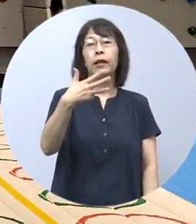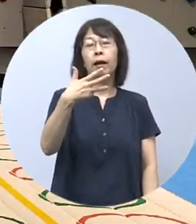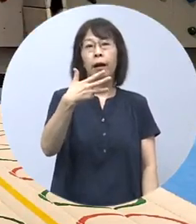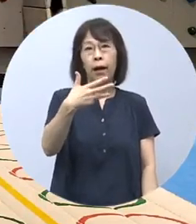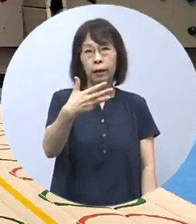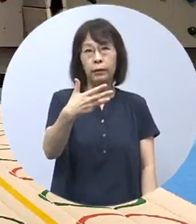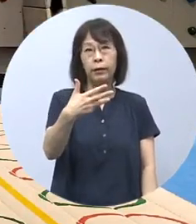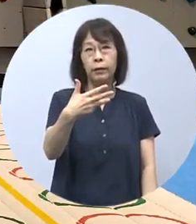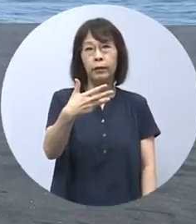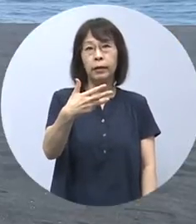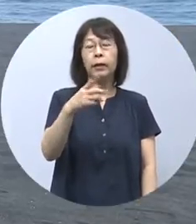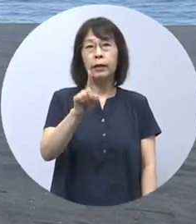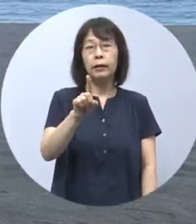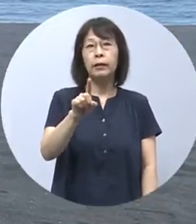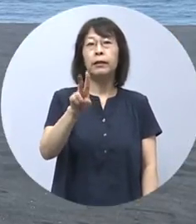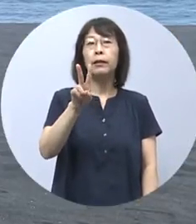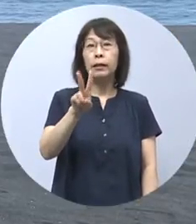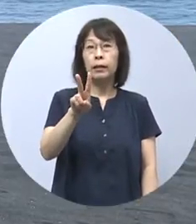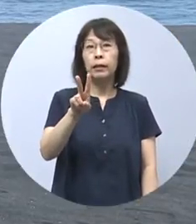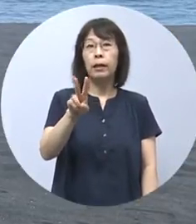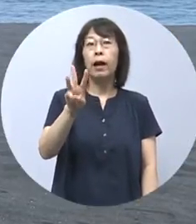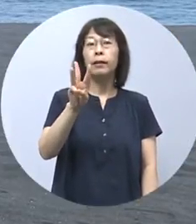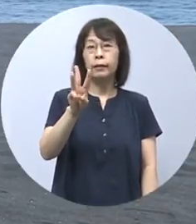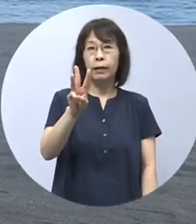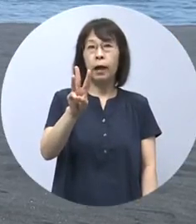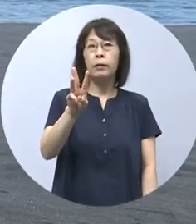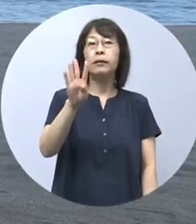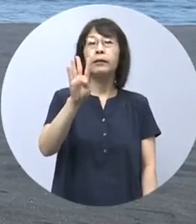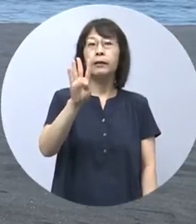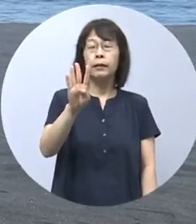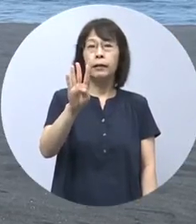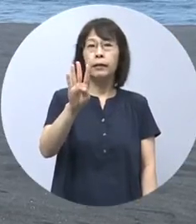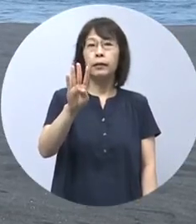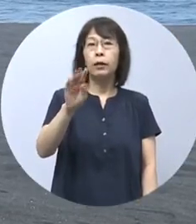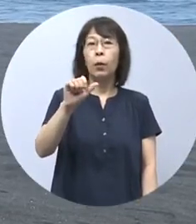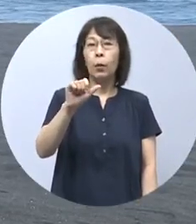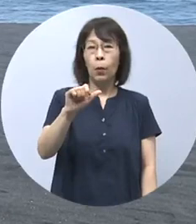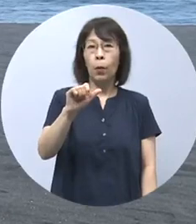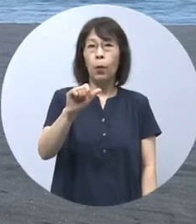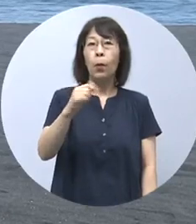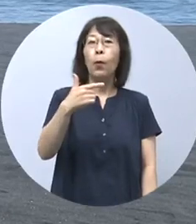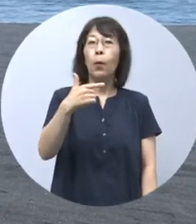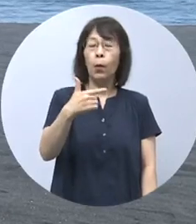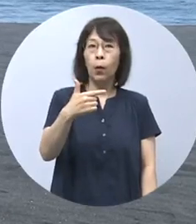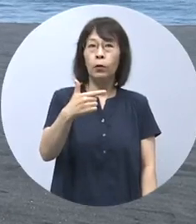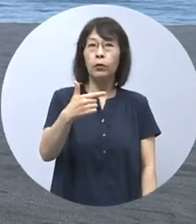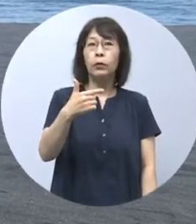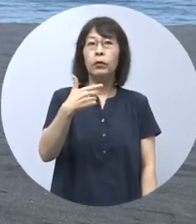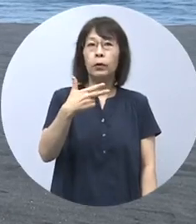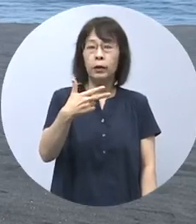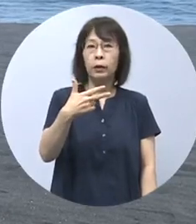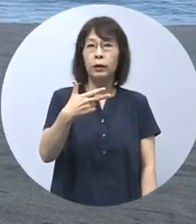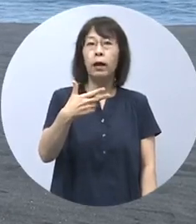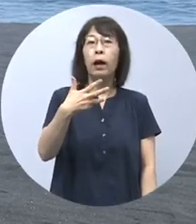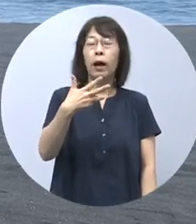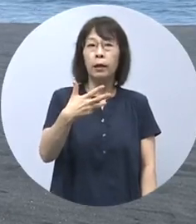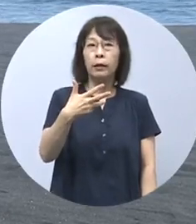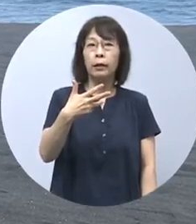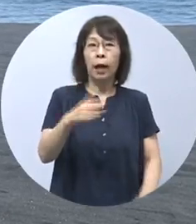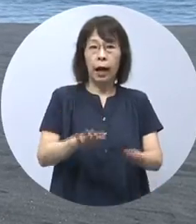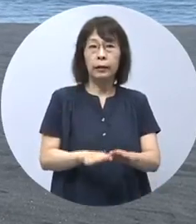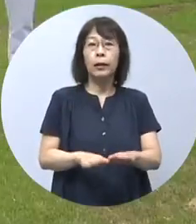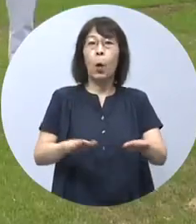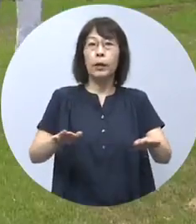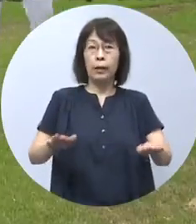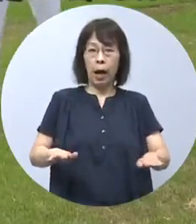7、8、1、2、3、4、5、6、7、足